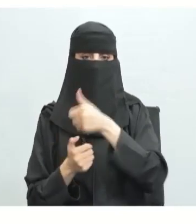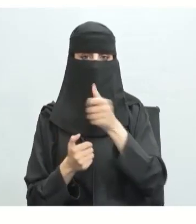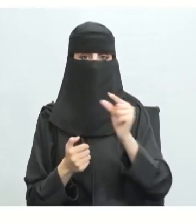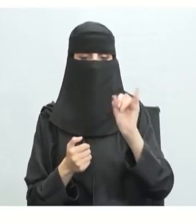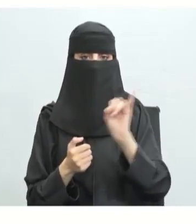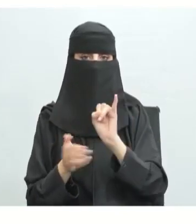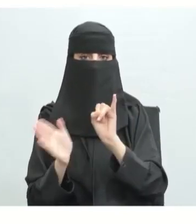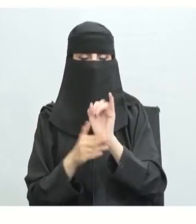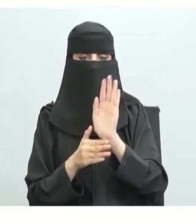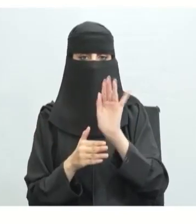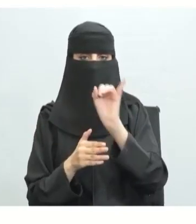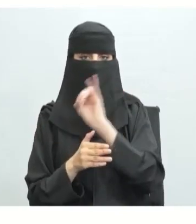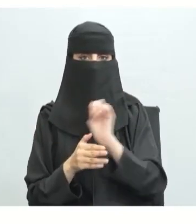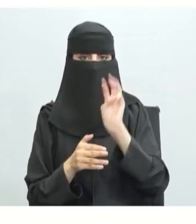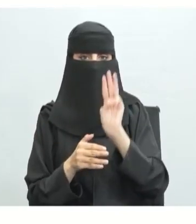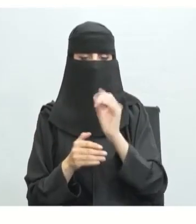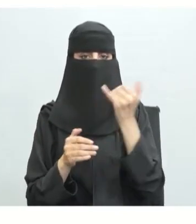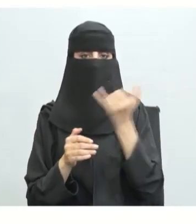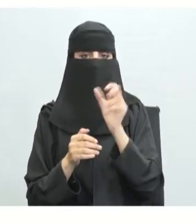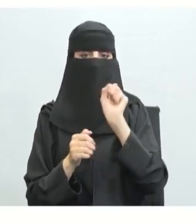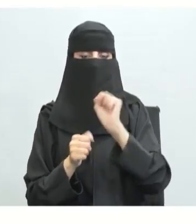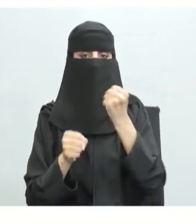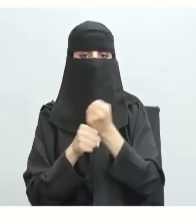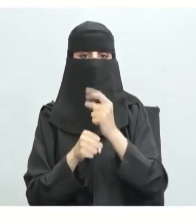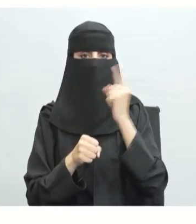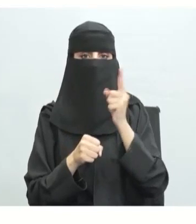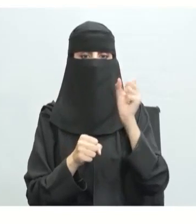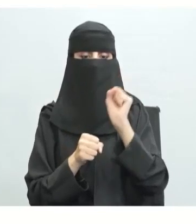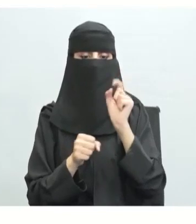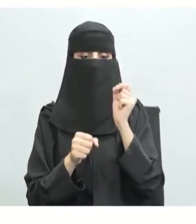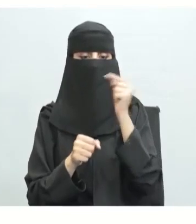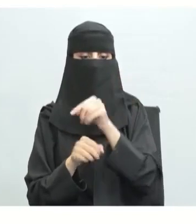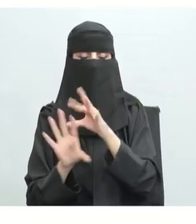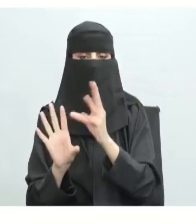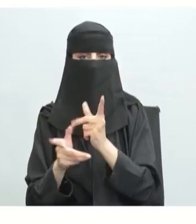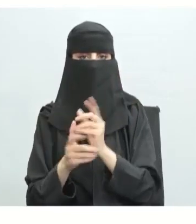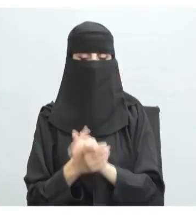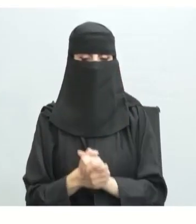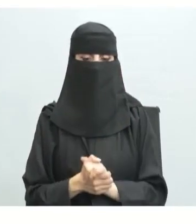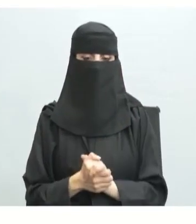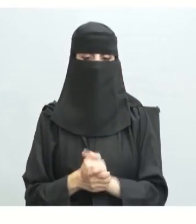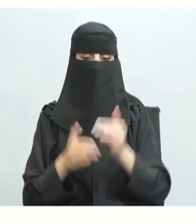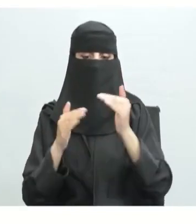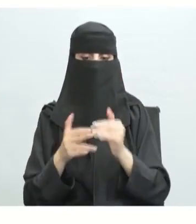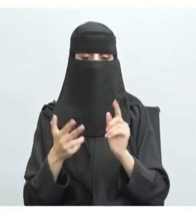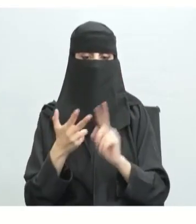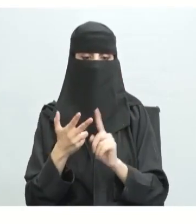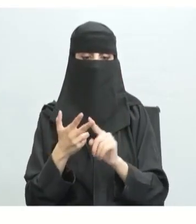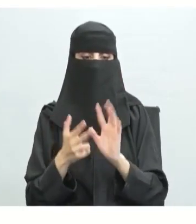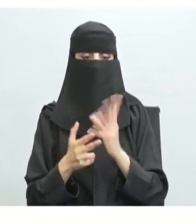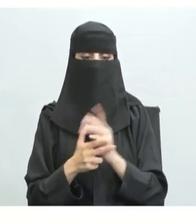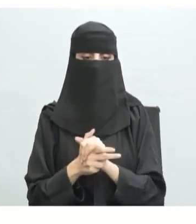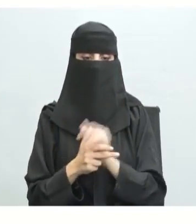ماذا؟ جميل هنا الموضوع الذي يتحدث عنه النص هو اقتصاد السوق ونظرية آدم سميث الاقتصادية أو تدخل الدولة في السوق